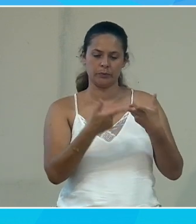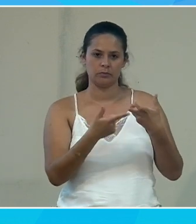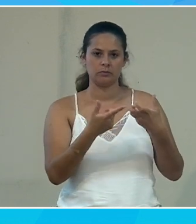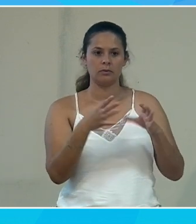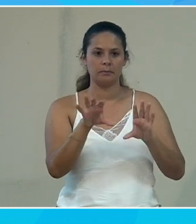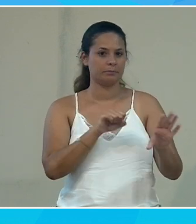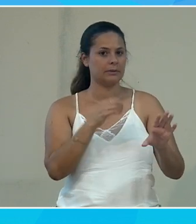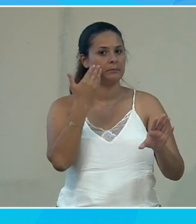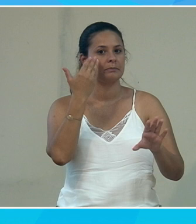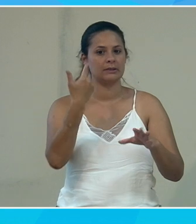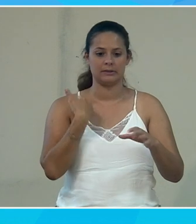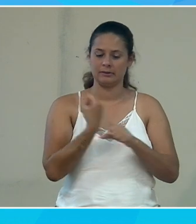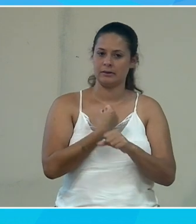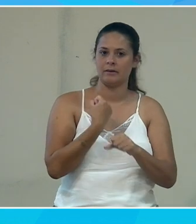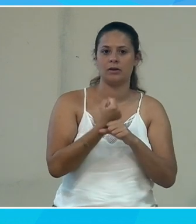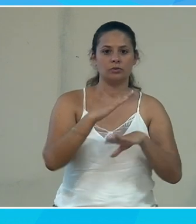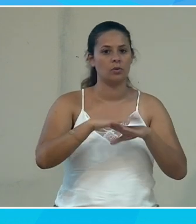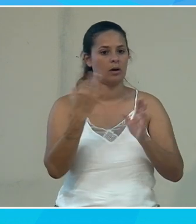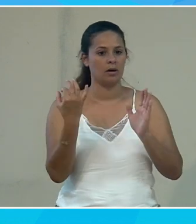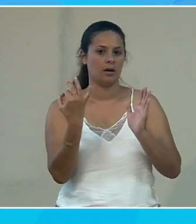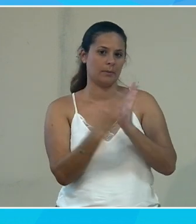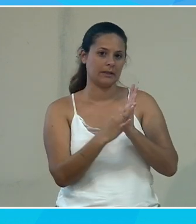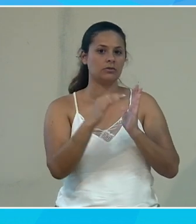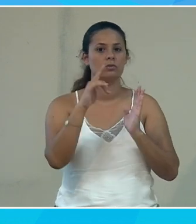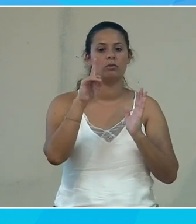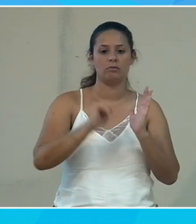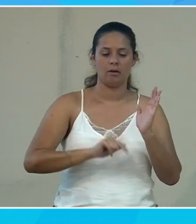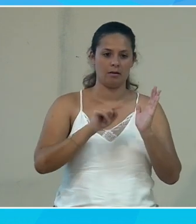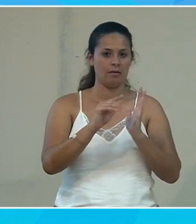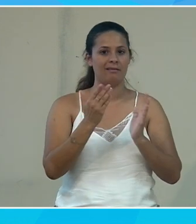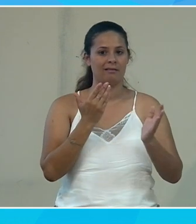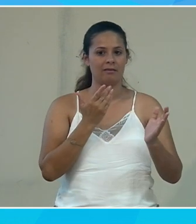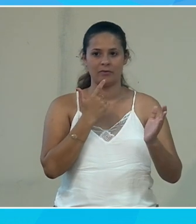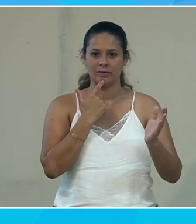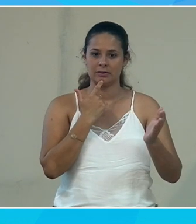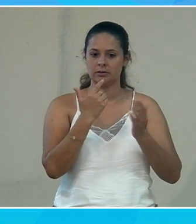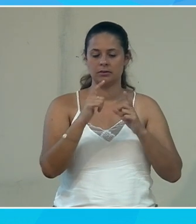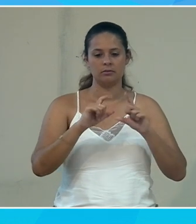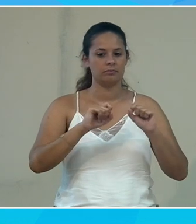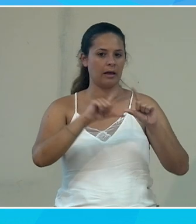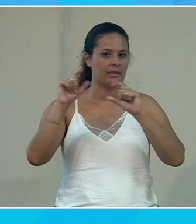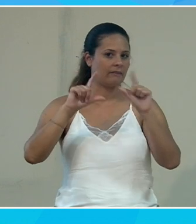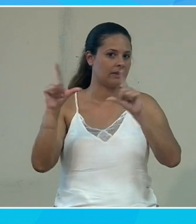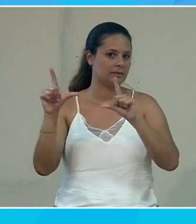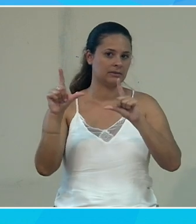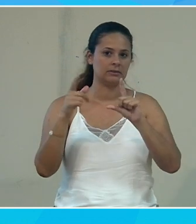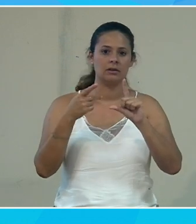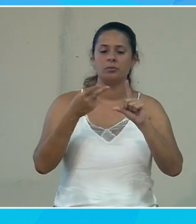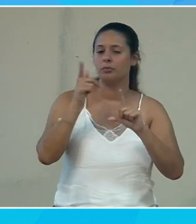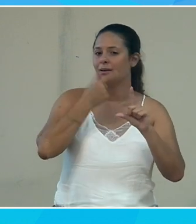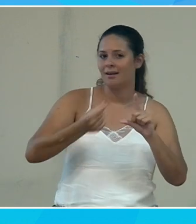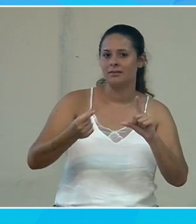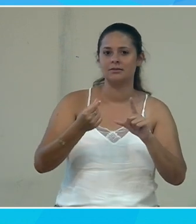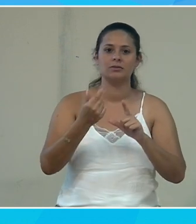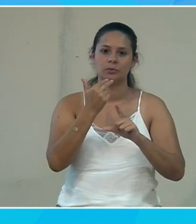épongé par le fait que vous allez travailler sur une application avec une interface utilisateur beaucoup plus ergonomique beaucoup plus simple beaucoup plus